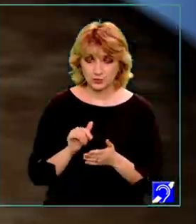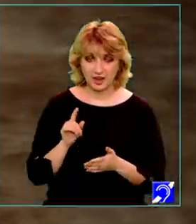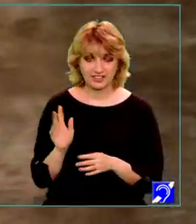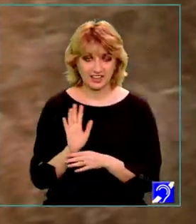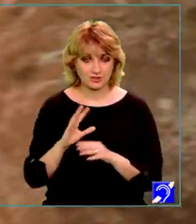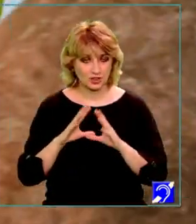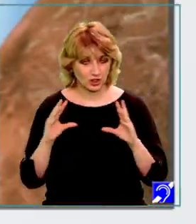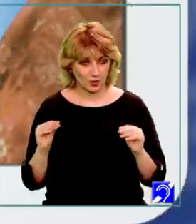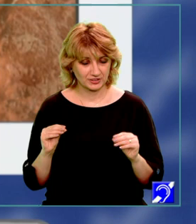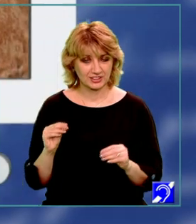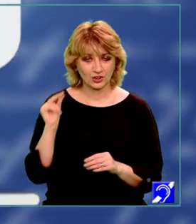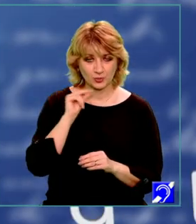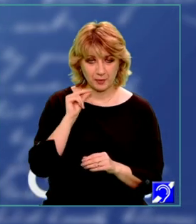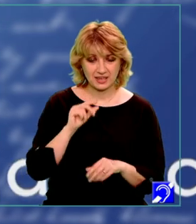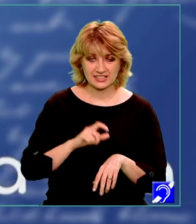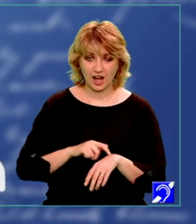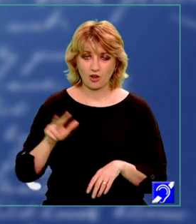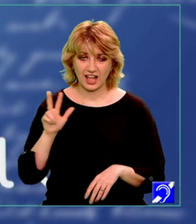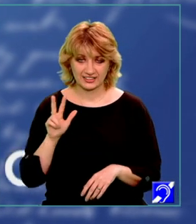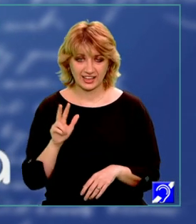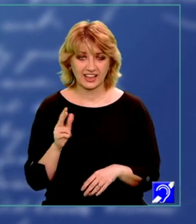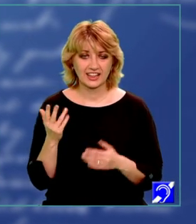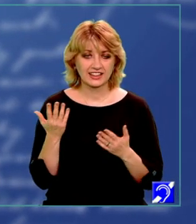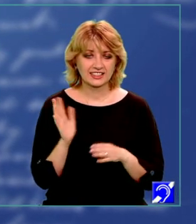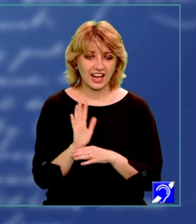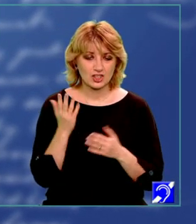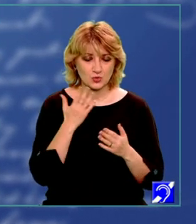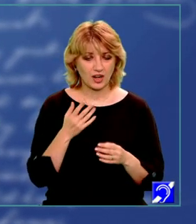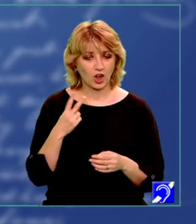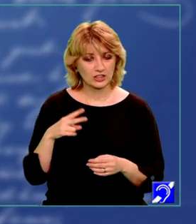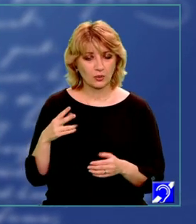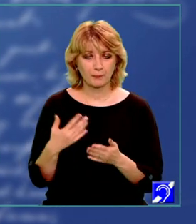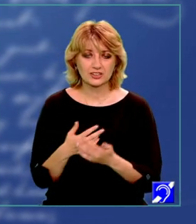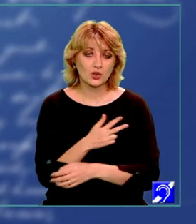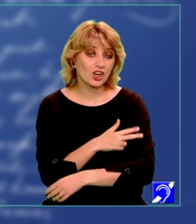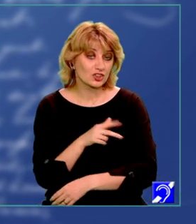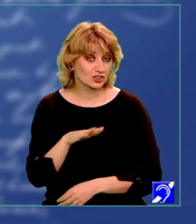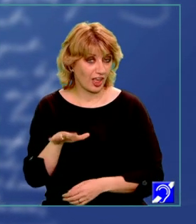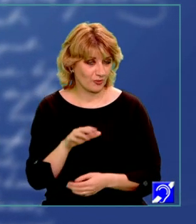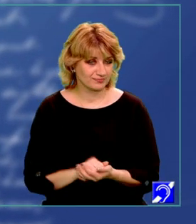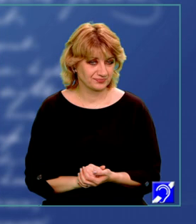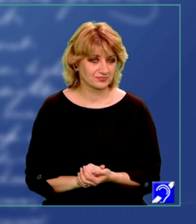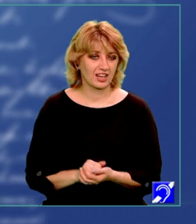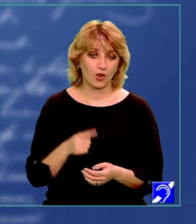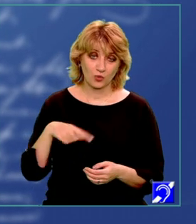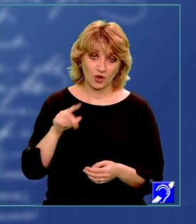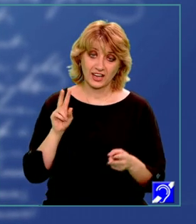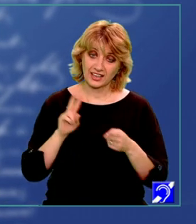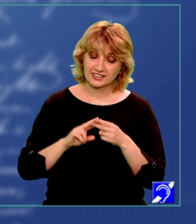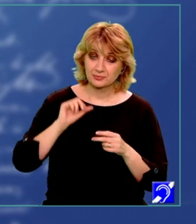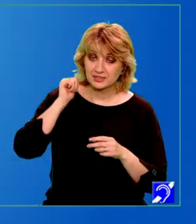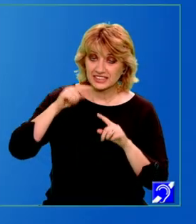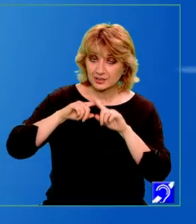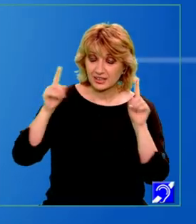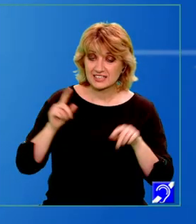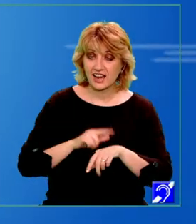Române După amiază de la ora 15 Teleșcoala continuă cu lecții pentru colegii voștri de liceu Cu voi ne reîntâlnim mâine dimineață